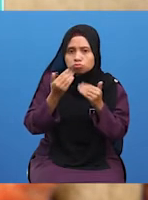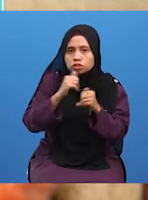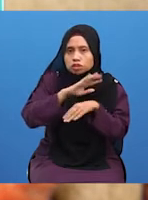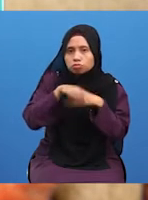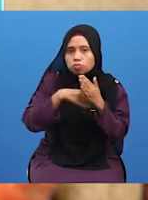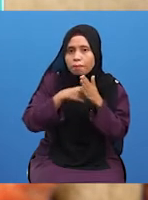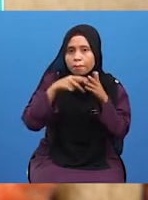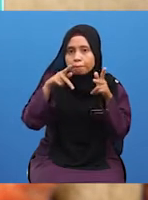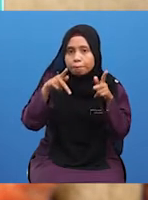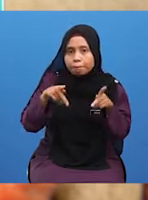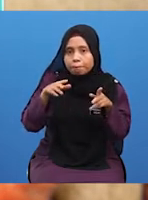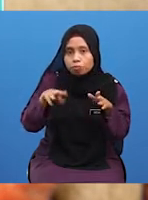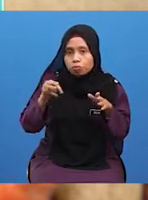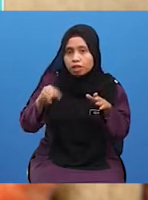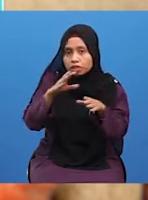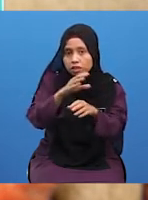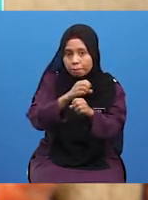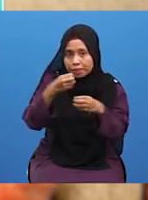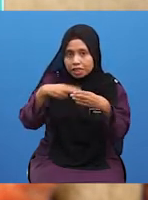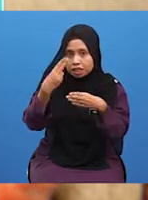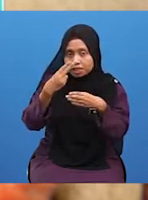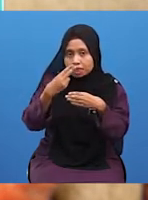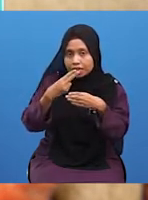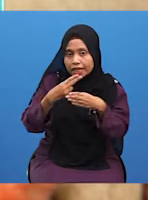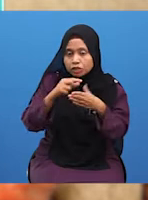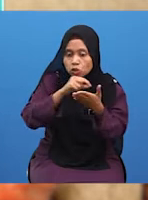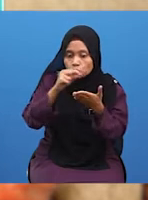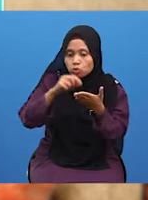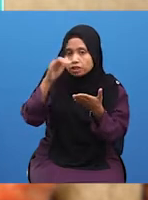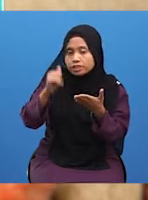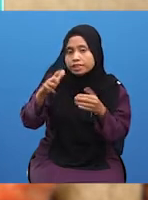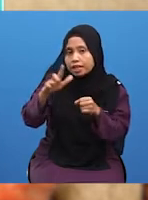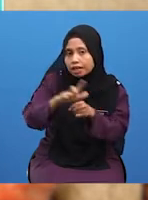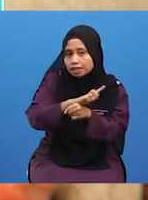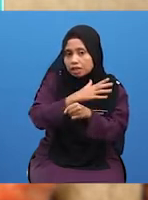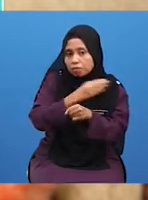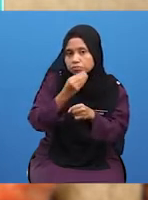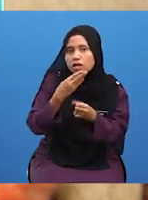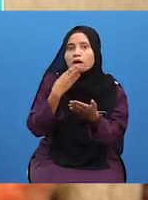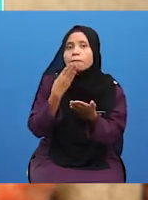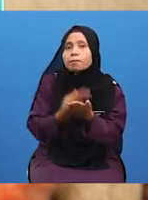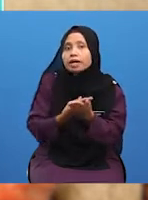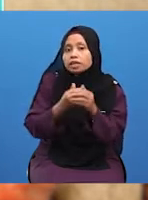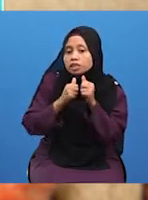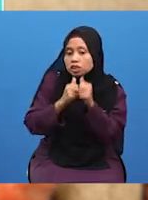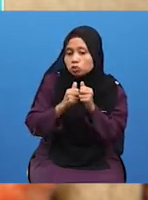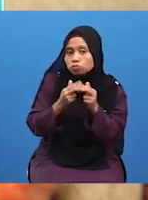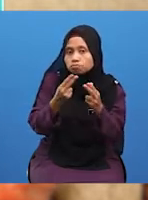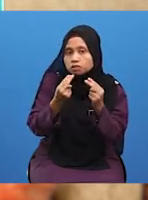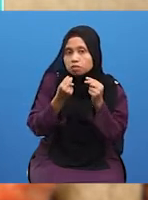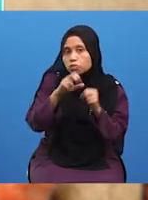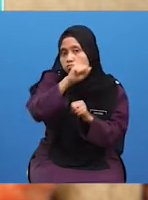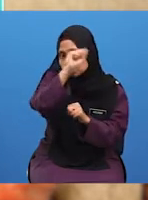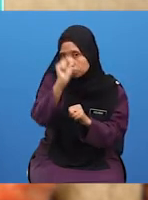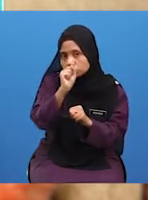pelajar-pelajar dapat menghasilkan esay yang lengkap dan baik mengikut kehendak